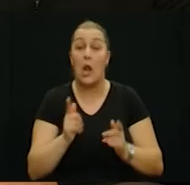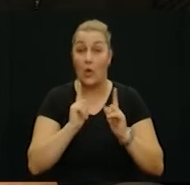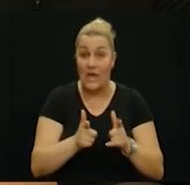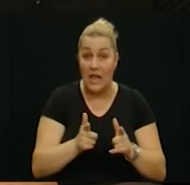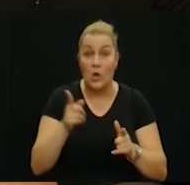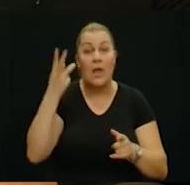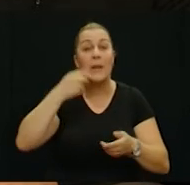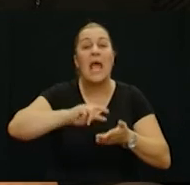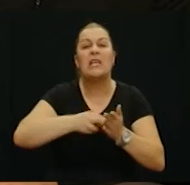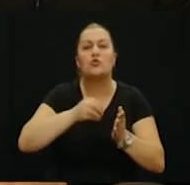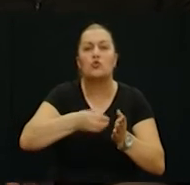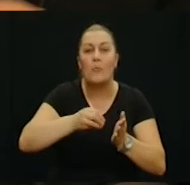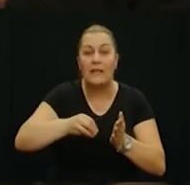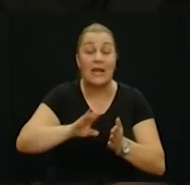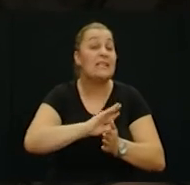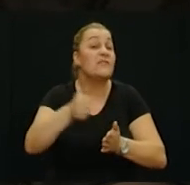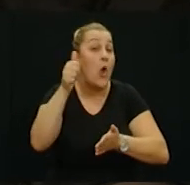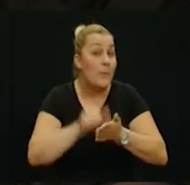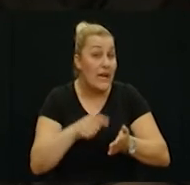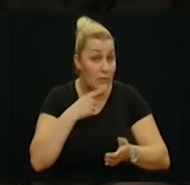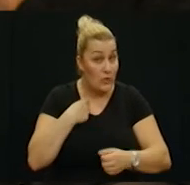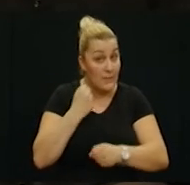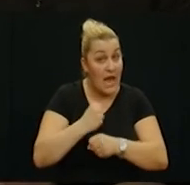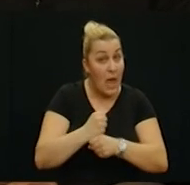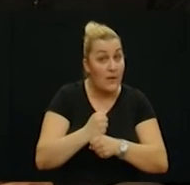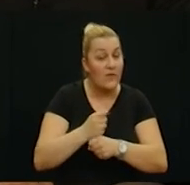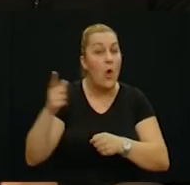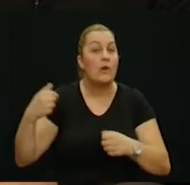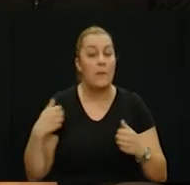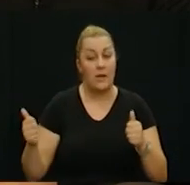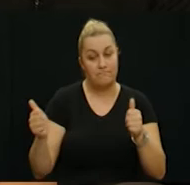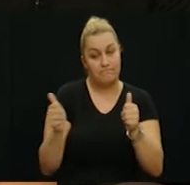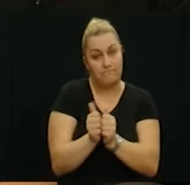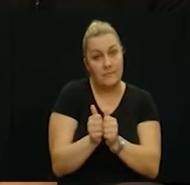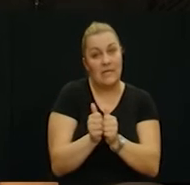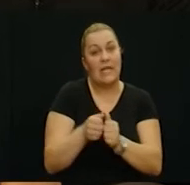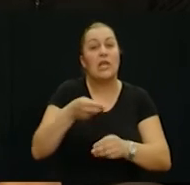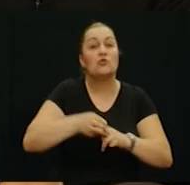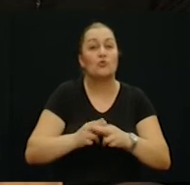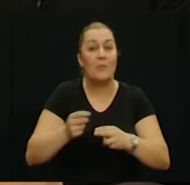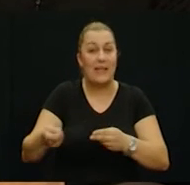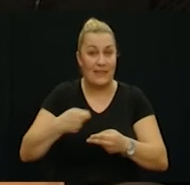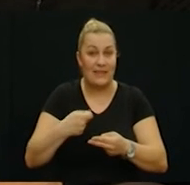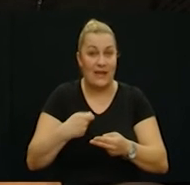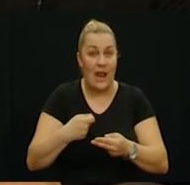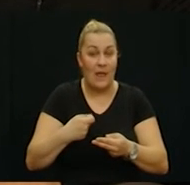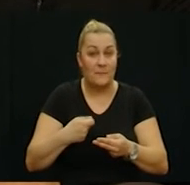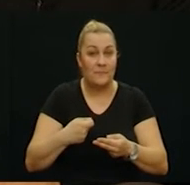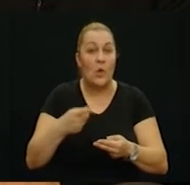ona je bila instrumentarka i sve sve operacije koje sam ja napravio je ona meni instrumentirala